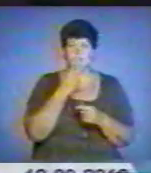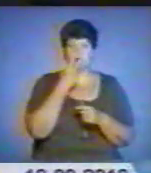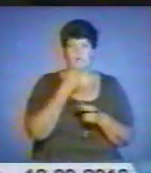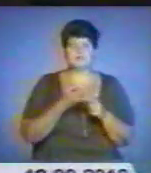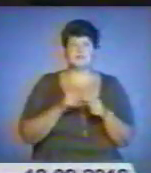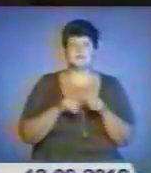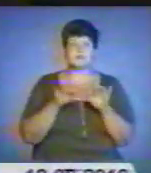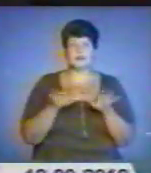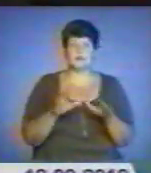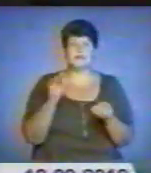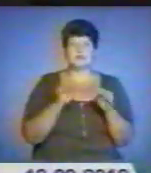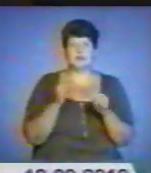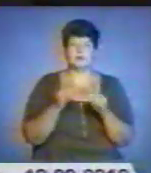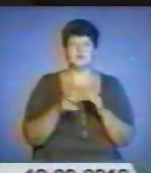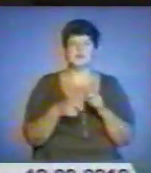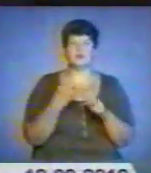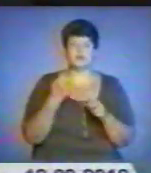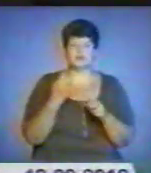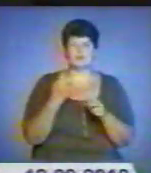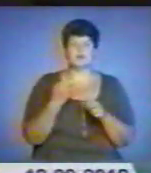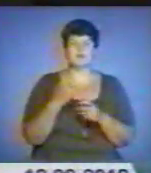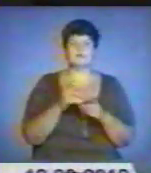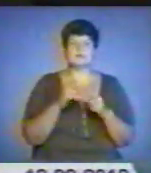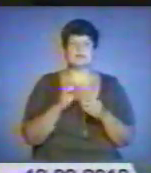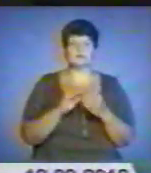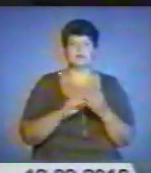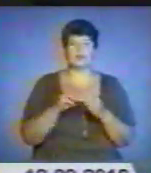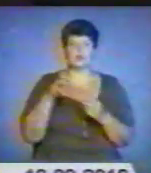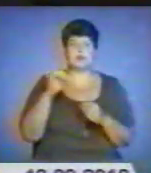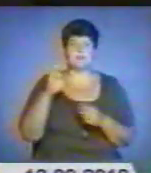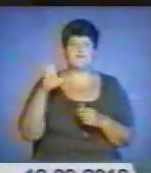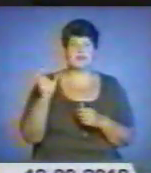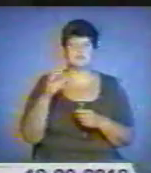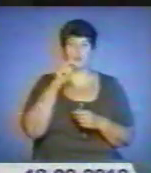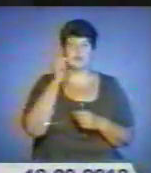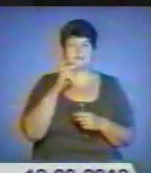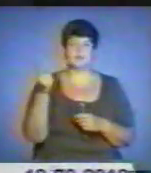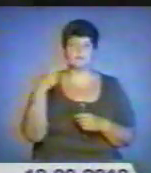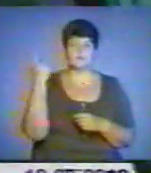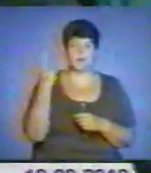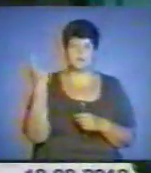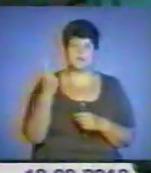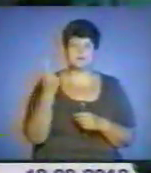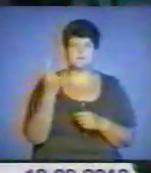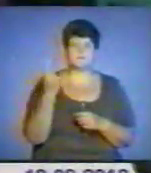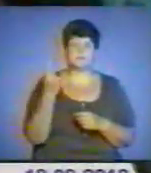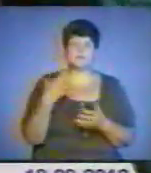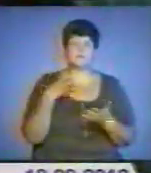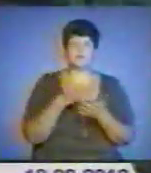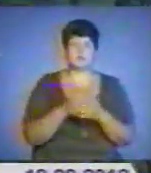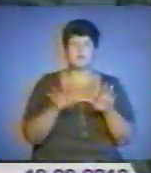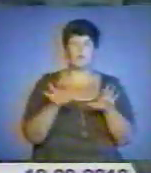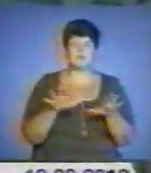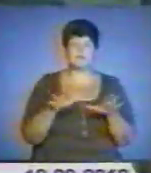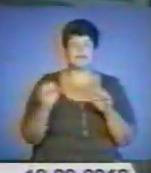діяльності склад злочину. Репортаж сектору зв'язків з громадськістю ОМВС України в Тернопільській області. Із своєї посади